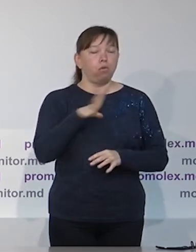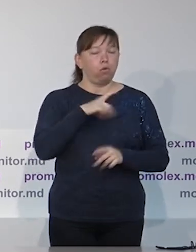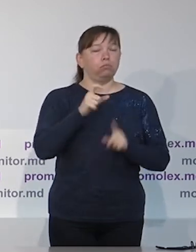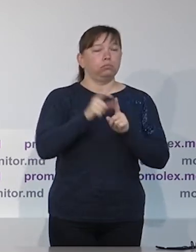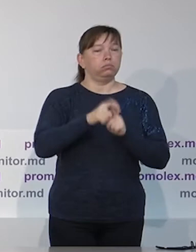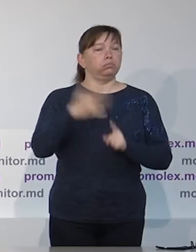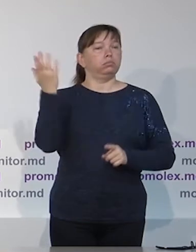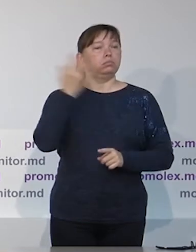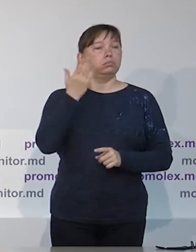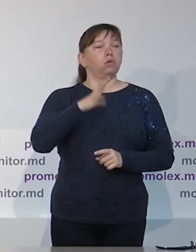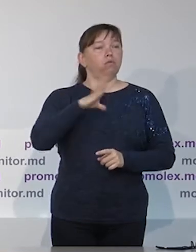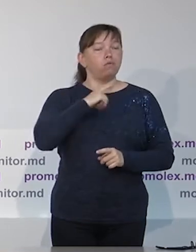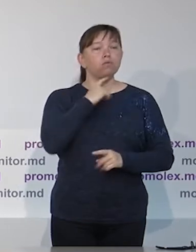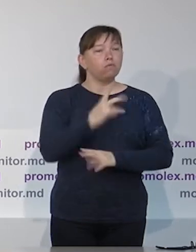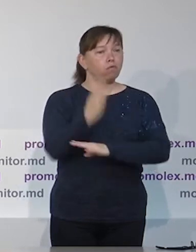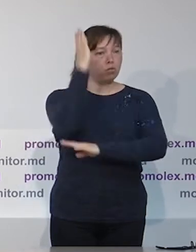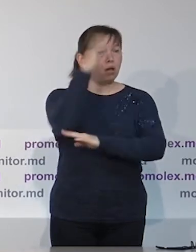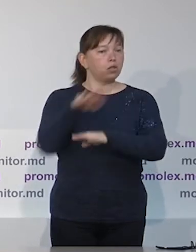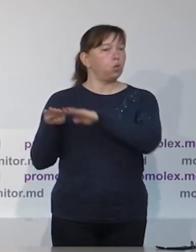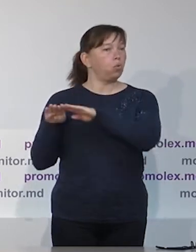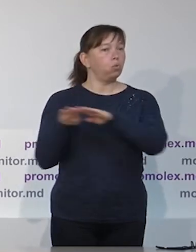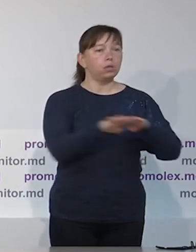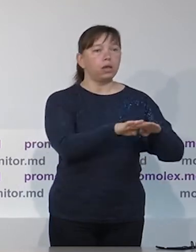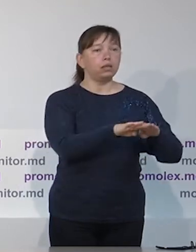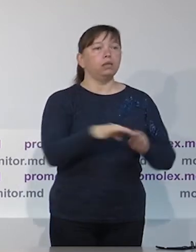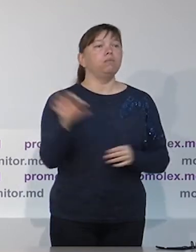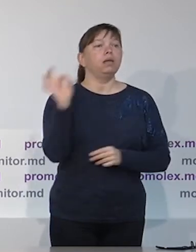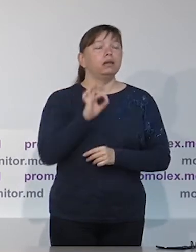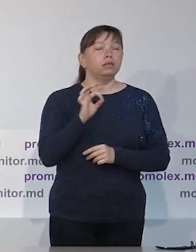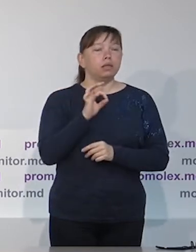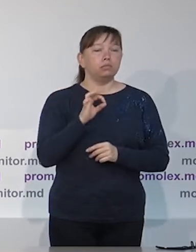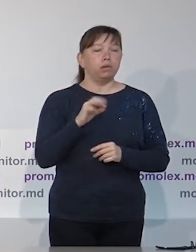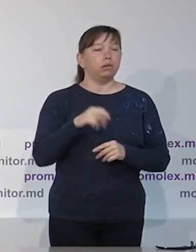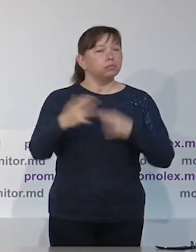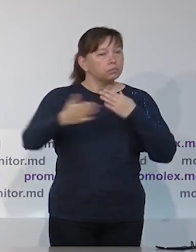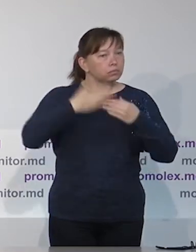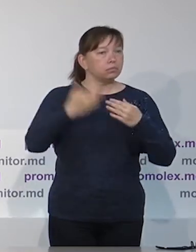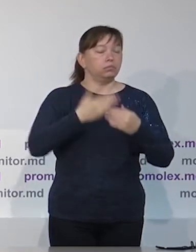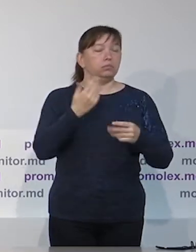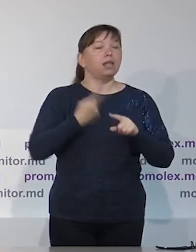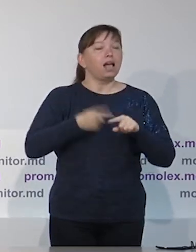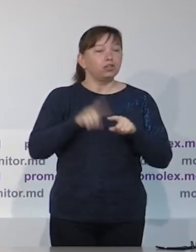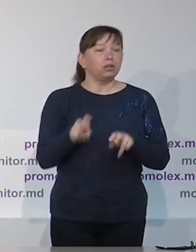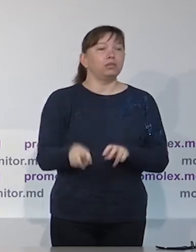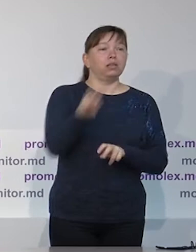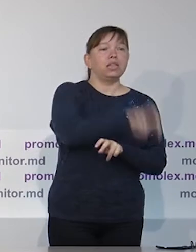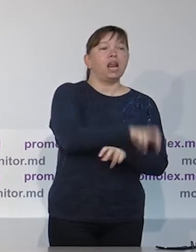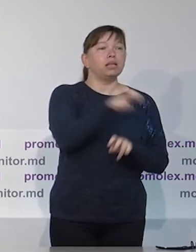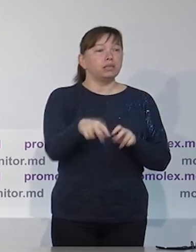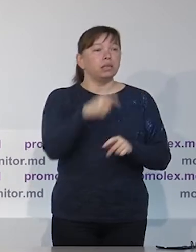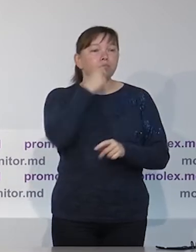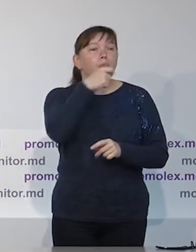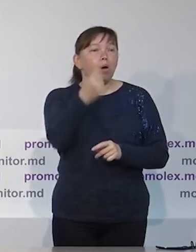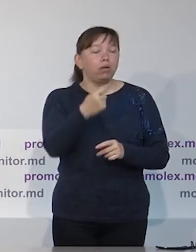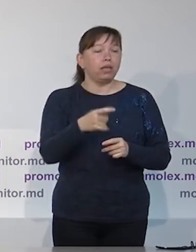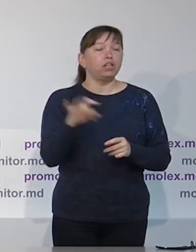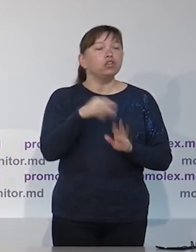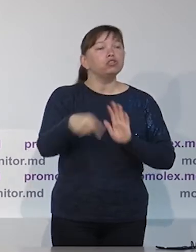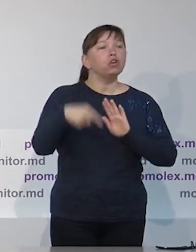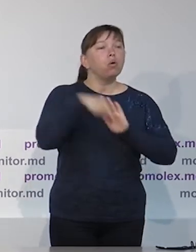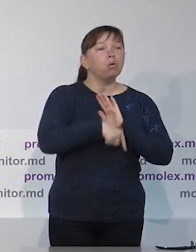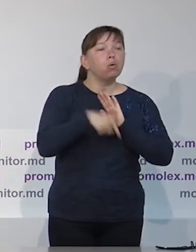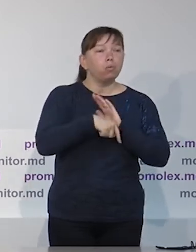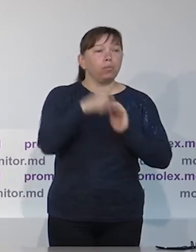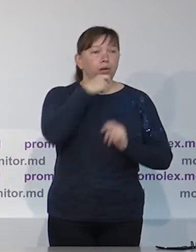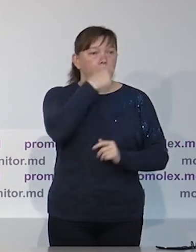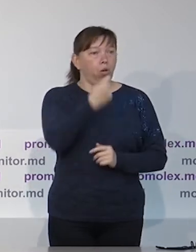демократической партии, среди которых чаще всего наблюдался такой феномен. В этом контексте отметим, что в 2020 году